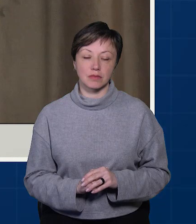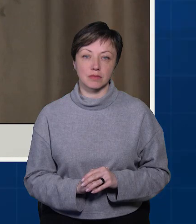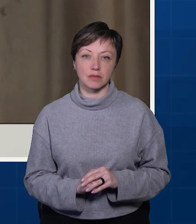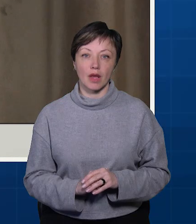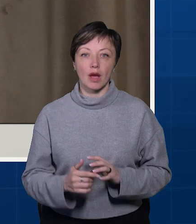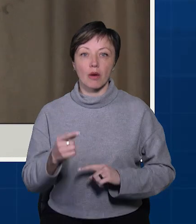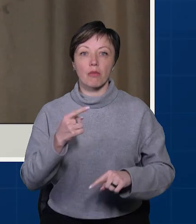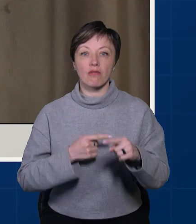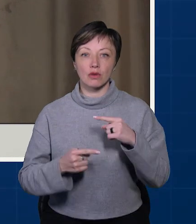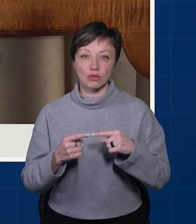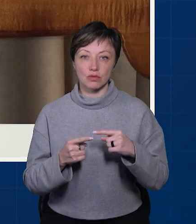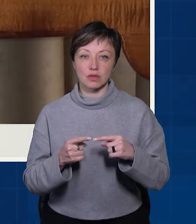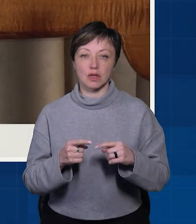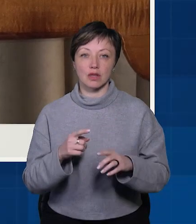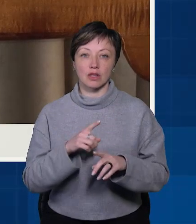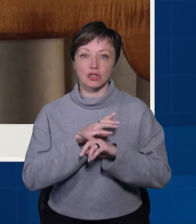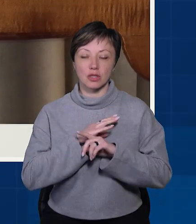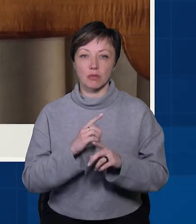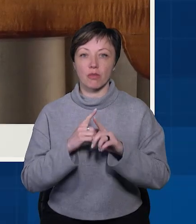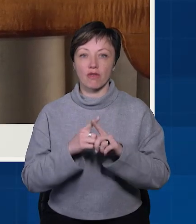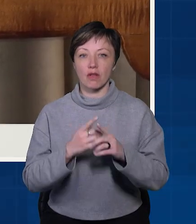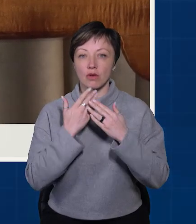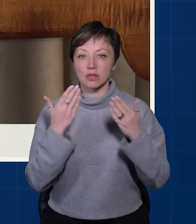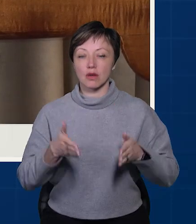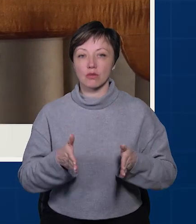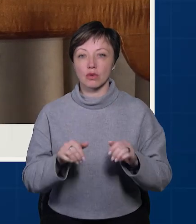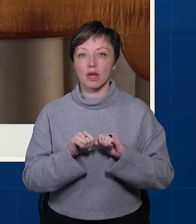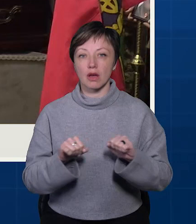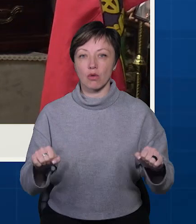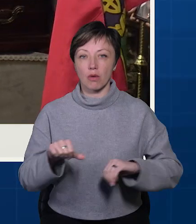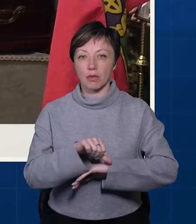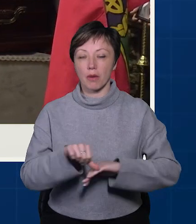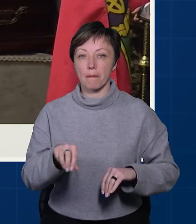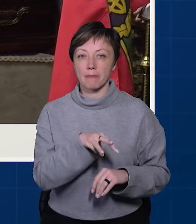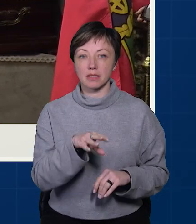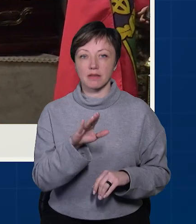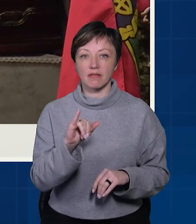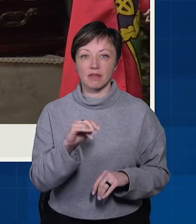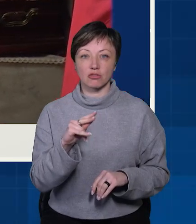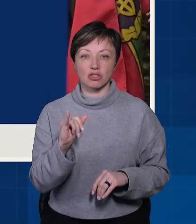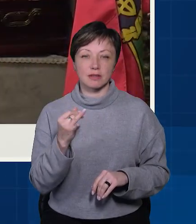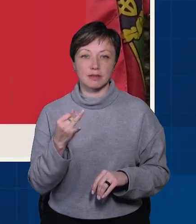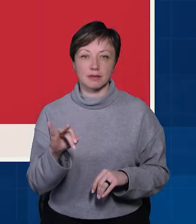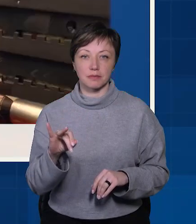Повернувся на щиті. У Хмельницькому провели в останню путь героя-прикордонника Максима Вільчинського.